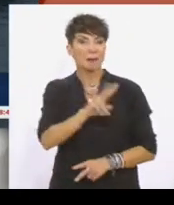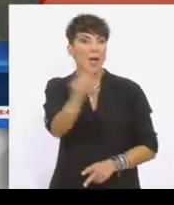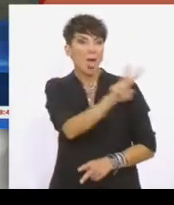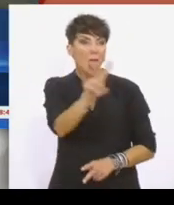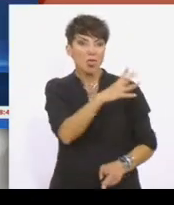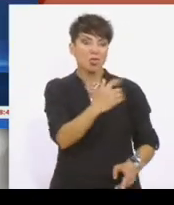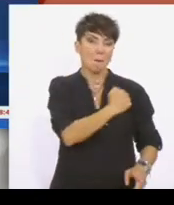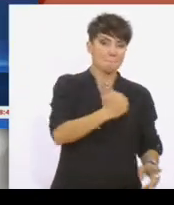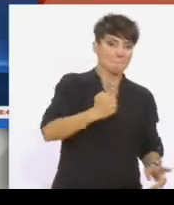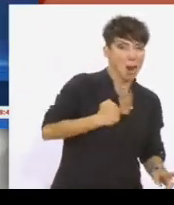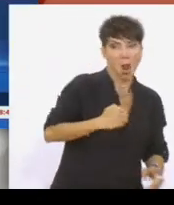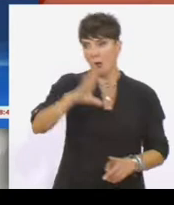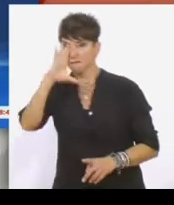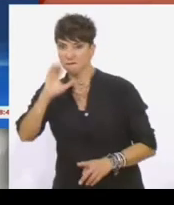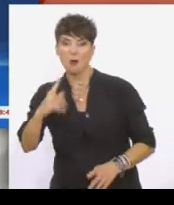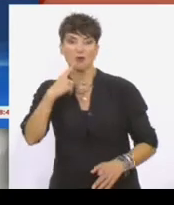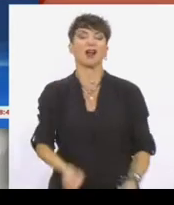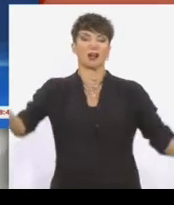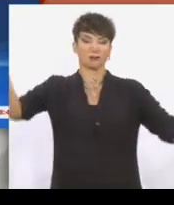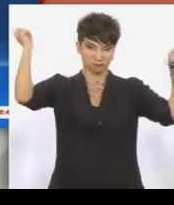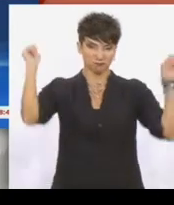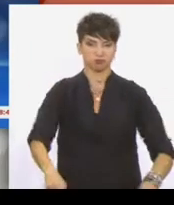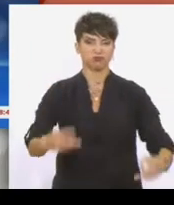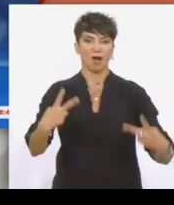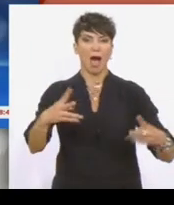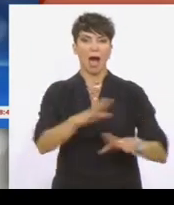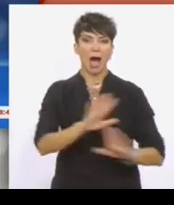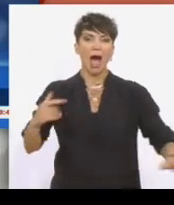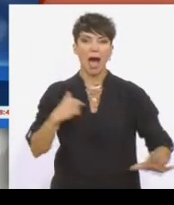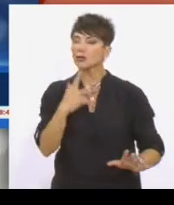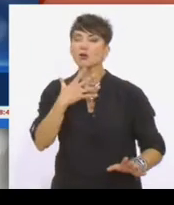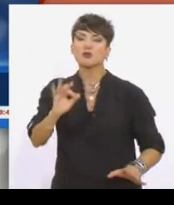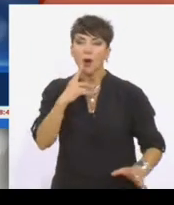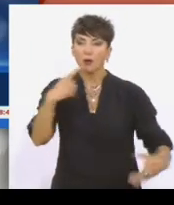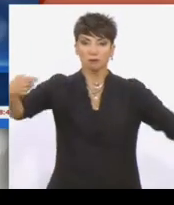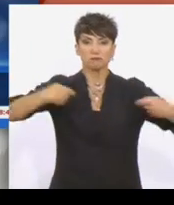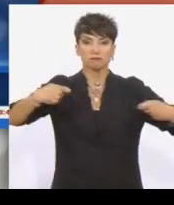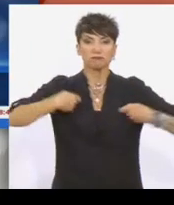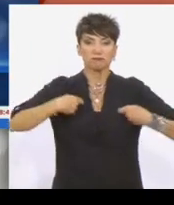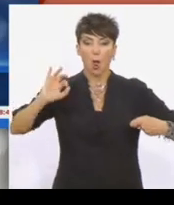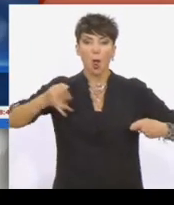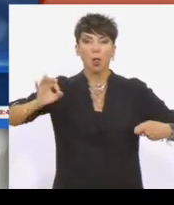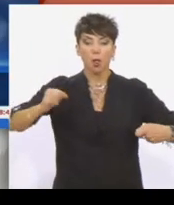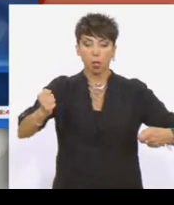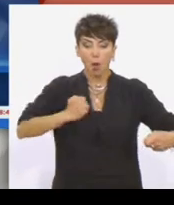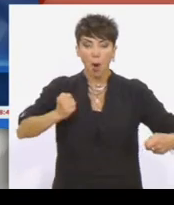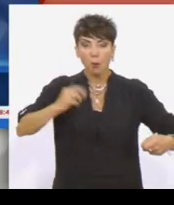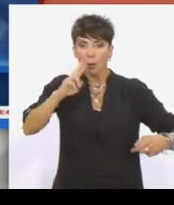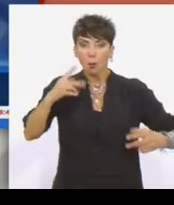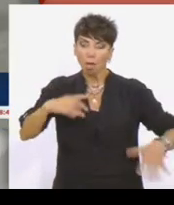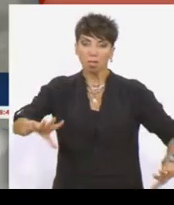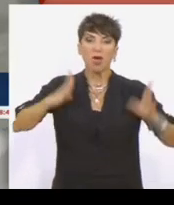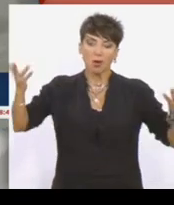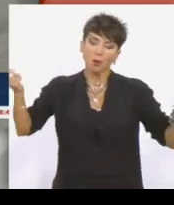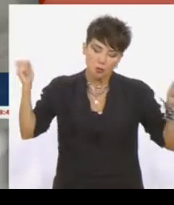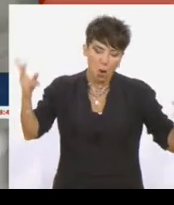ρούβλια. Η Γκάσπρο έχει αναστείλει πλήρως την παροχή φυσικού αερίου στη Βουλγαρία και την Πολωνία λόγω της μη καταβολής των πληρωμών σε ρούβλια.